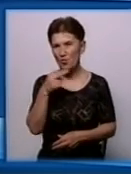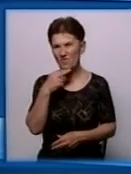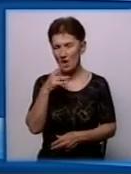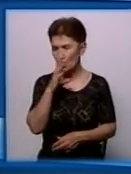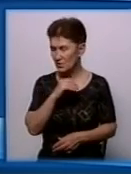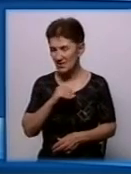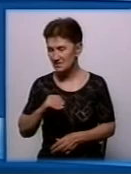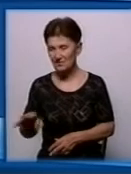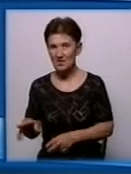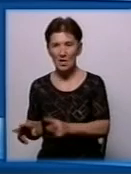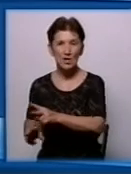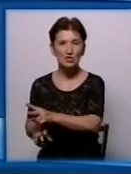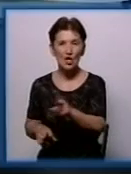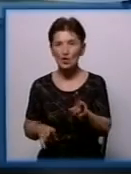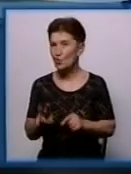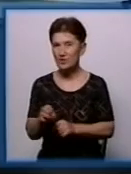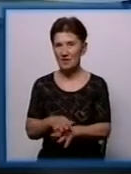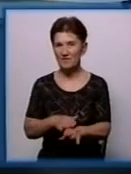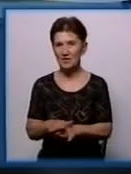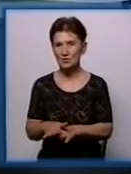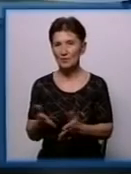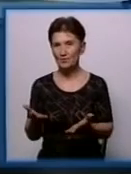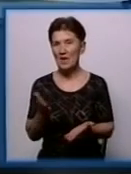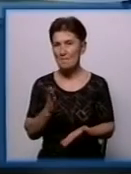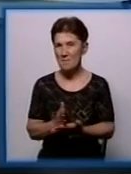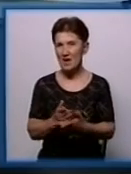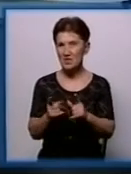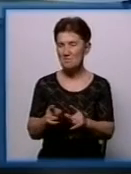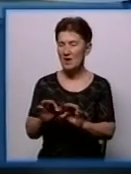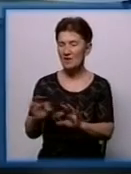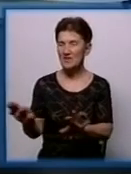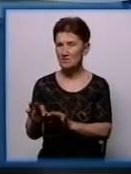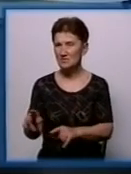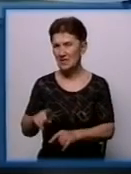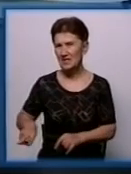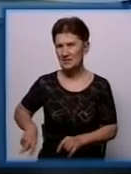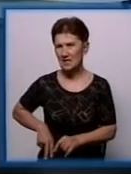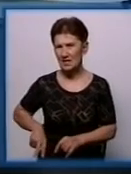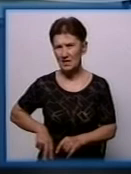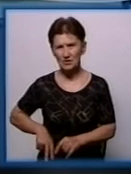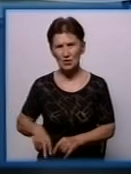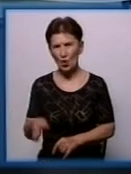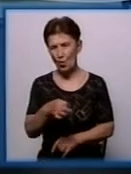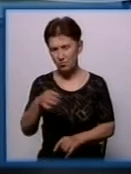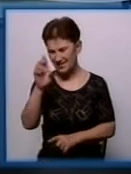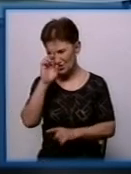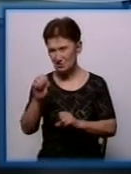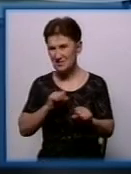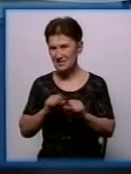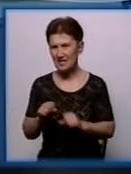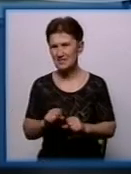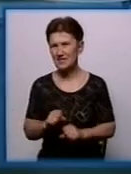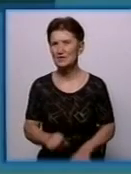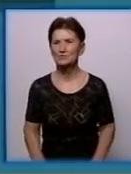справді, кілька років нічого не виконували. Маємо коментар пана Рибальченка, директора департаменту охорони здоров'я облдержадміністрації. Давайте його